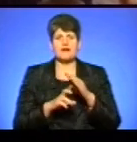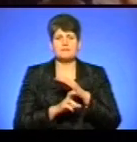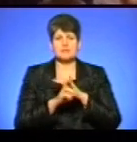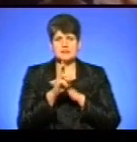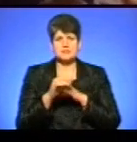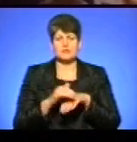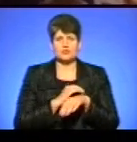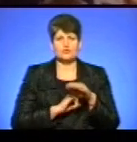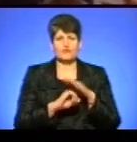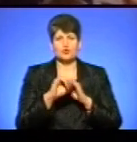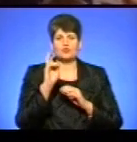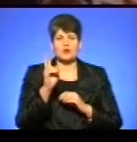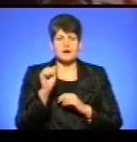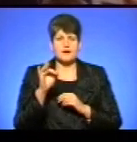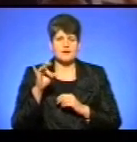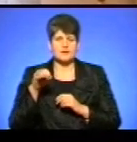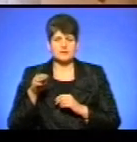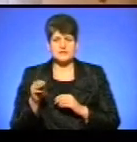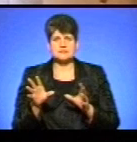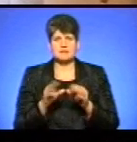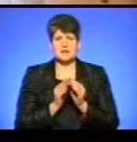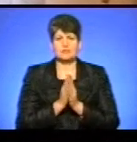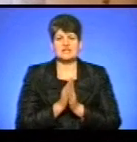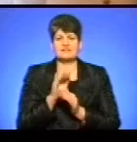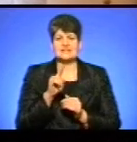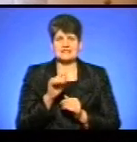фонді «Карітас» розпочинається спільна молитва за дітей-сирід.